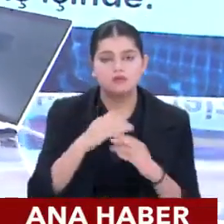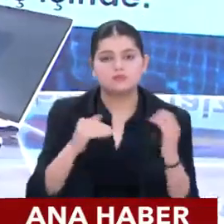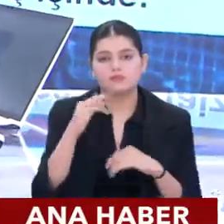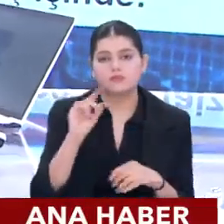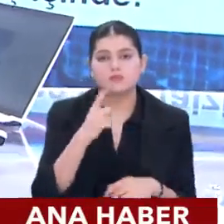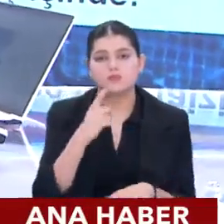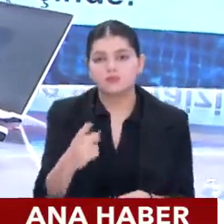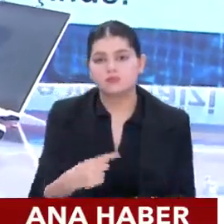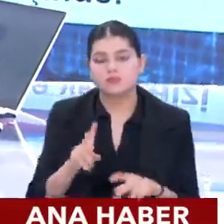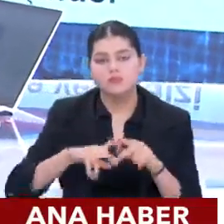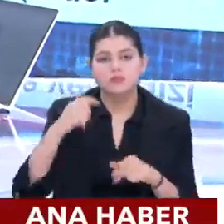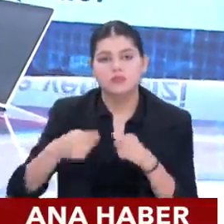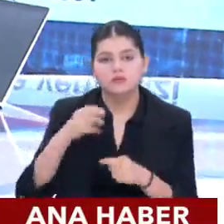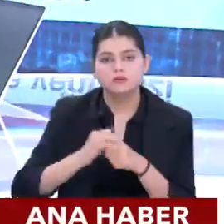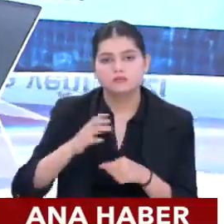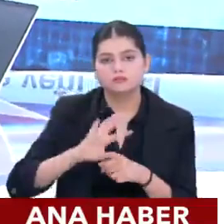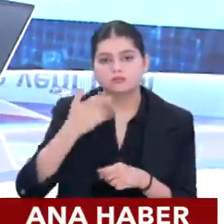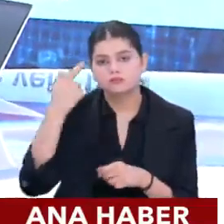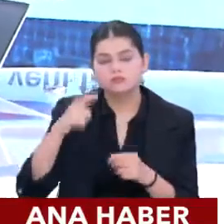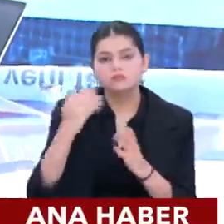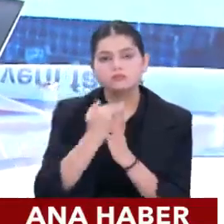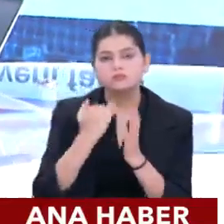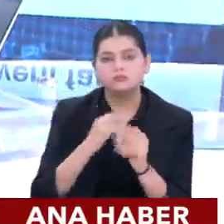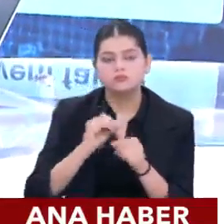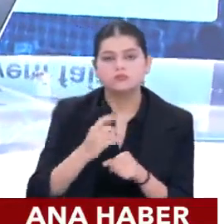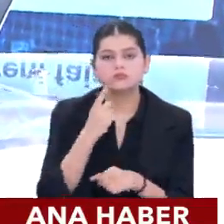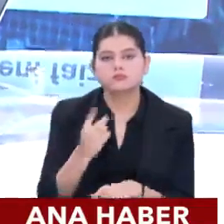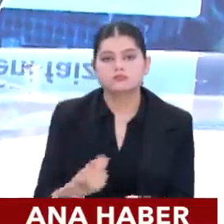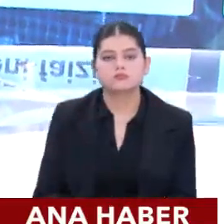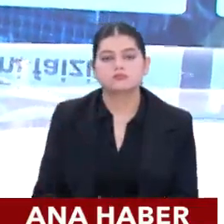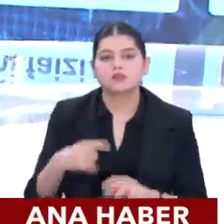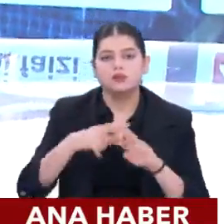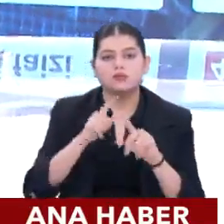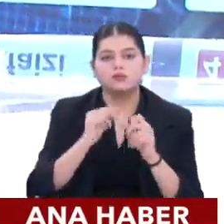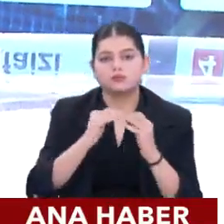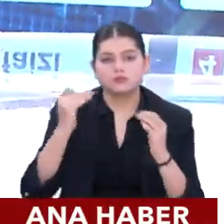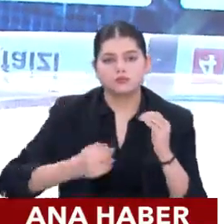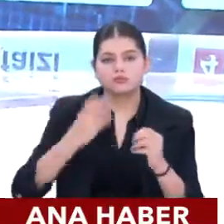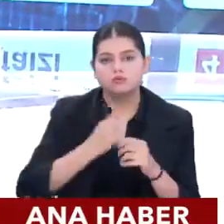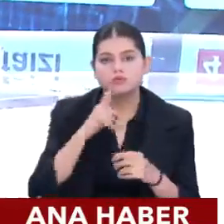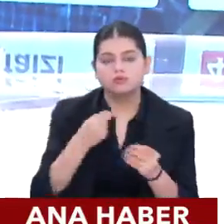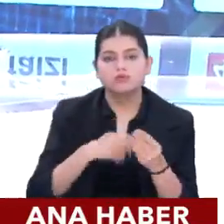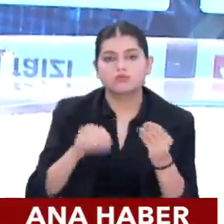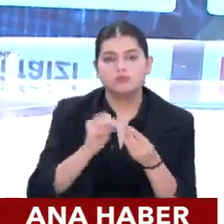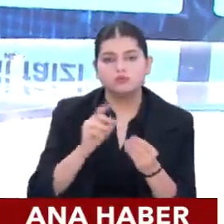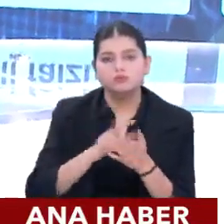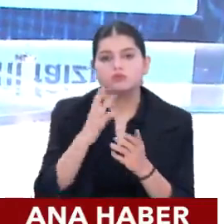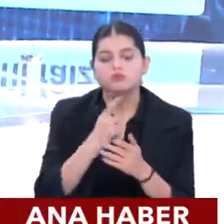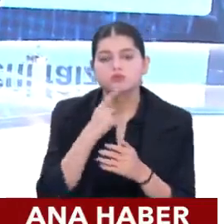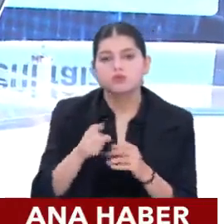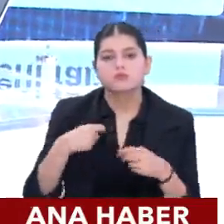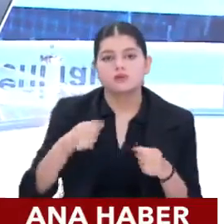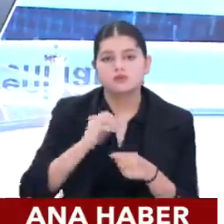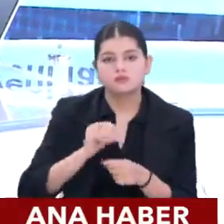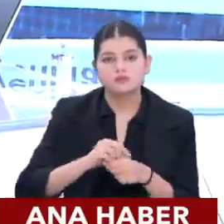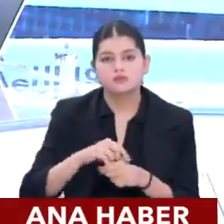arttıran bir unsur. Çünkü Merkez Bankası'nın belli ki bu politikası işte enflasyonu düşürecek şekilde bir faiz politikası. Dolayısıyla